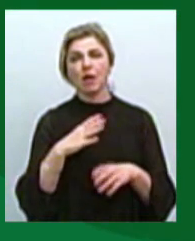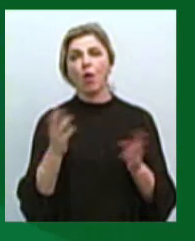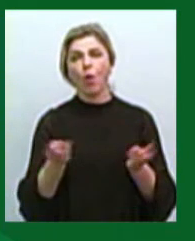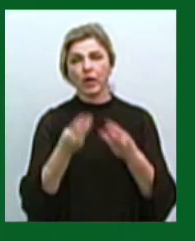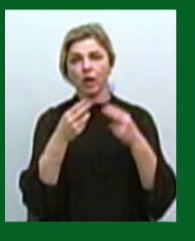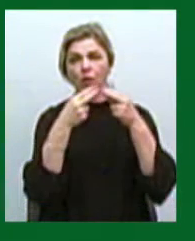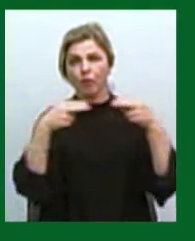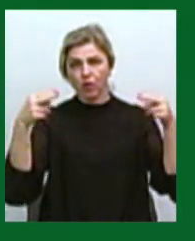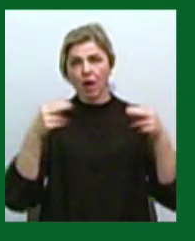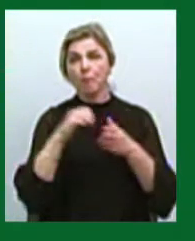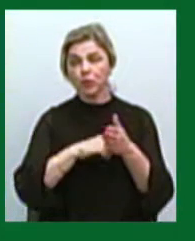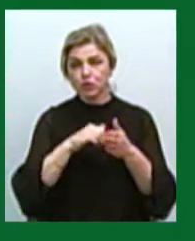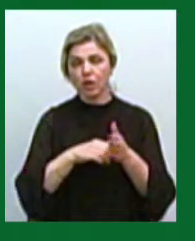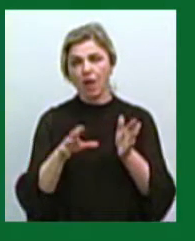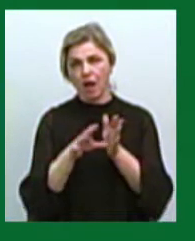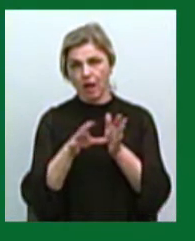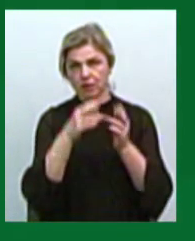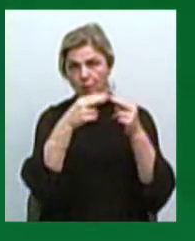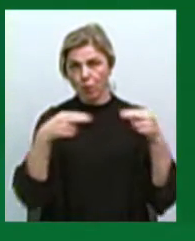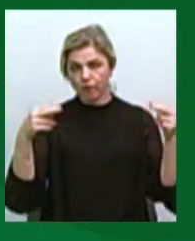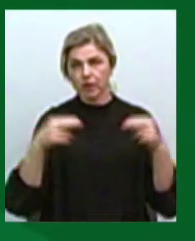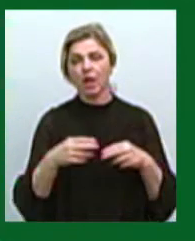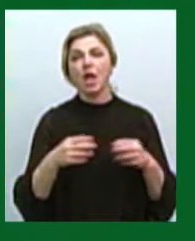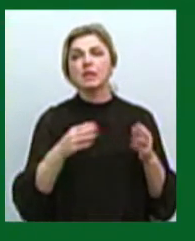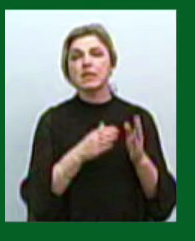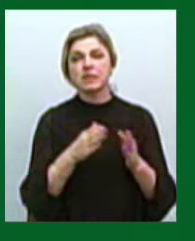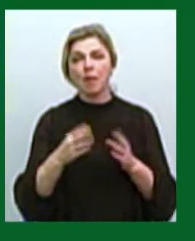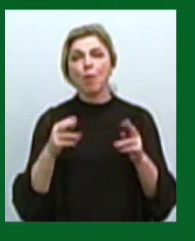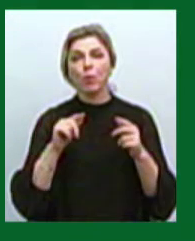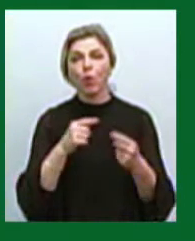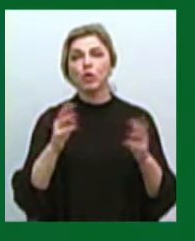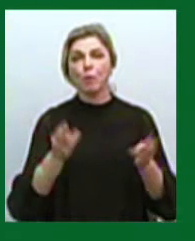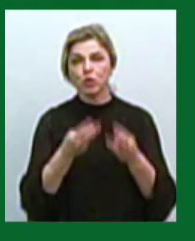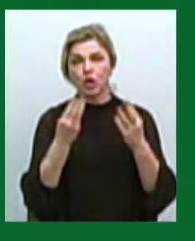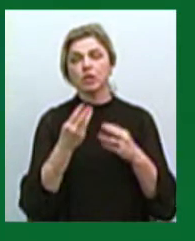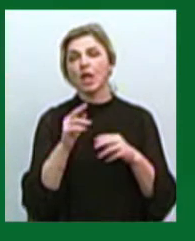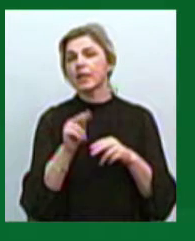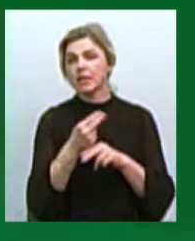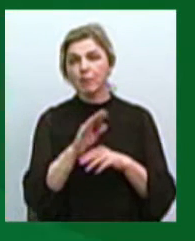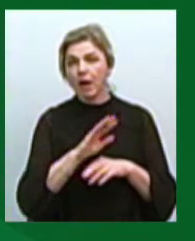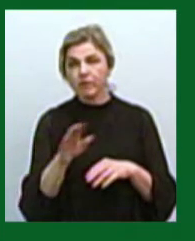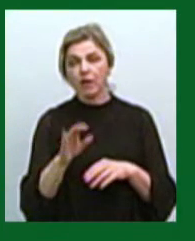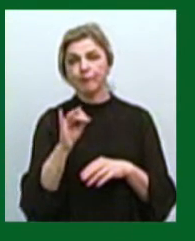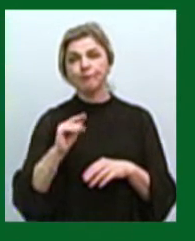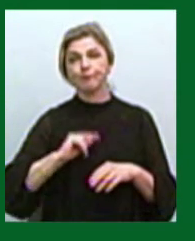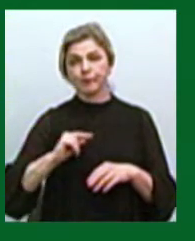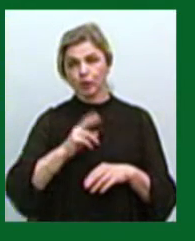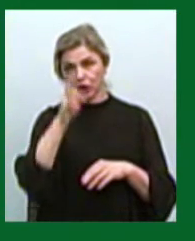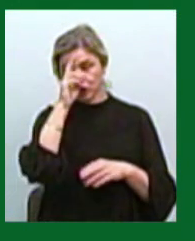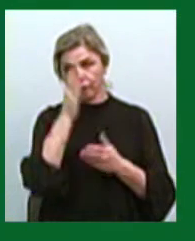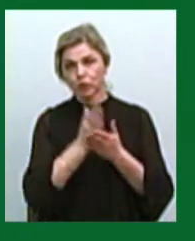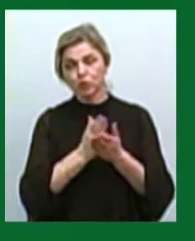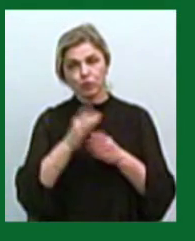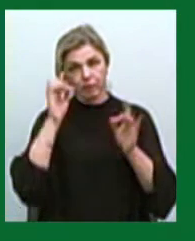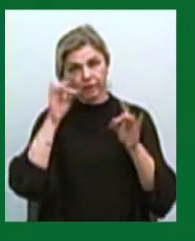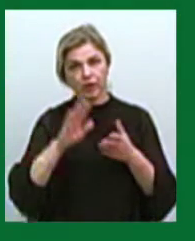пожежі – коротке замикання. Система протипожежного захисту у закладі несправна. До перевірок пожежної безпеки співробітників Державної служби з надзвичайних